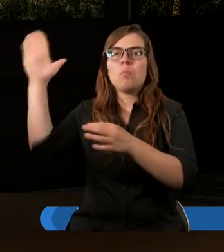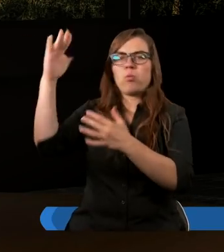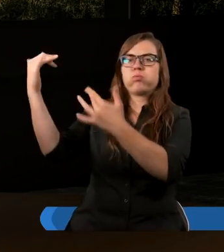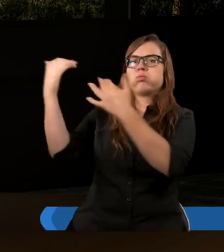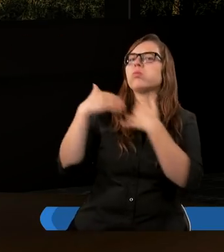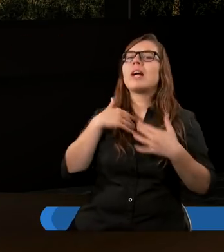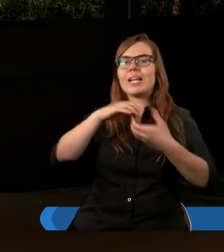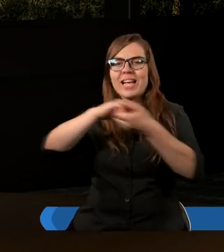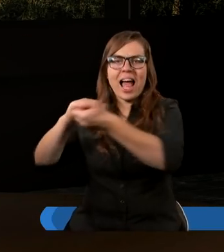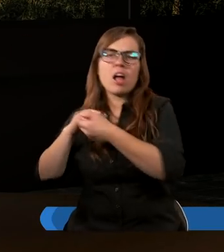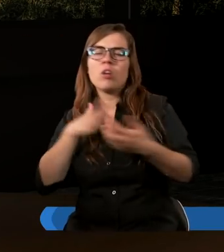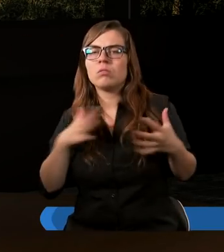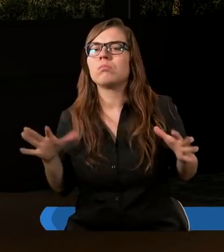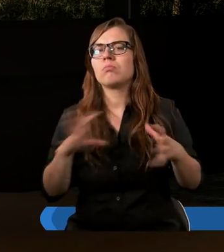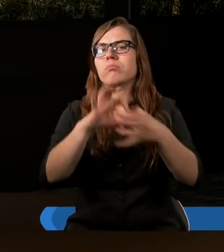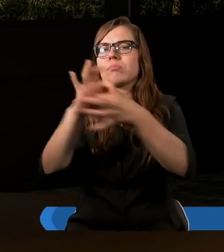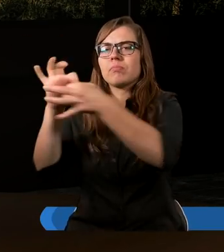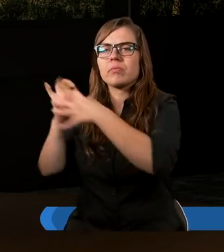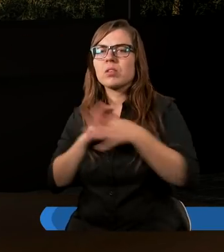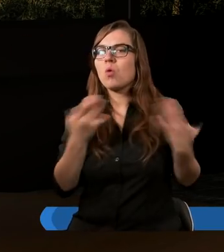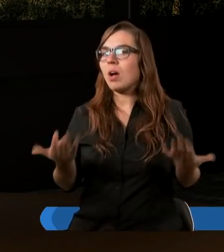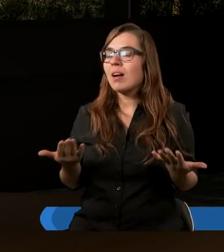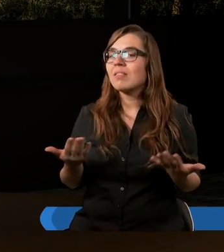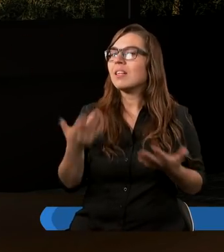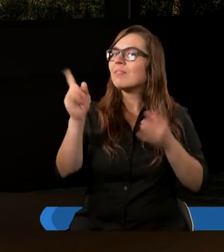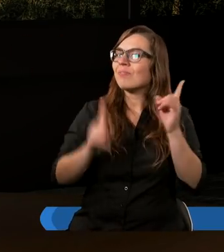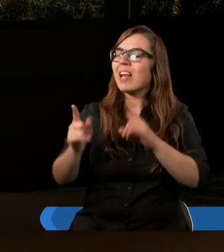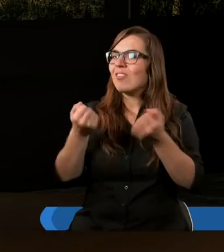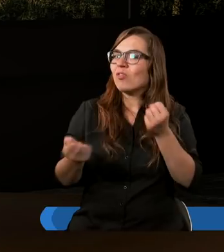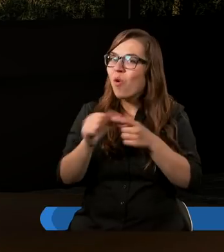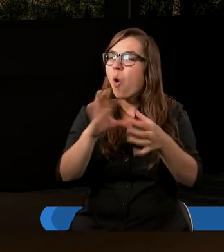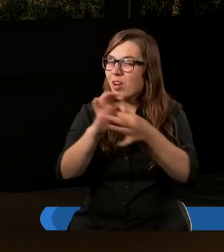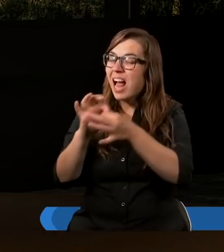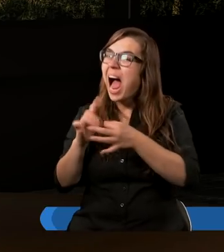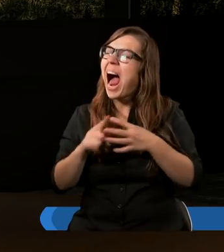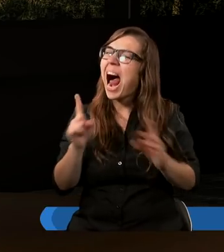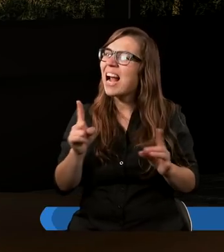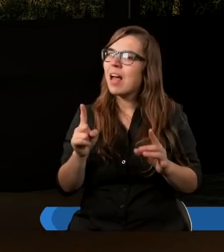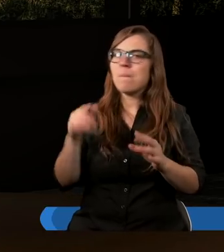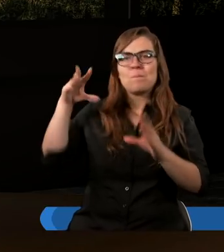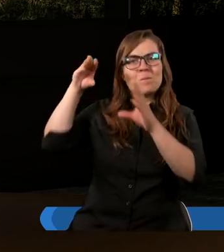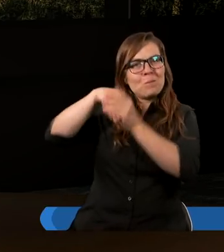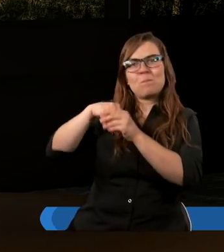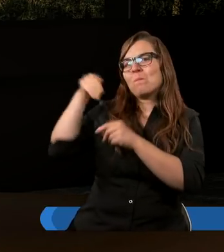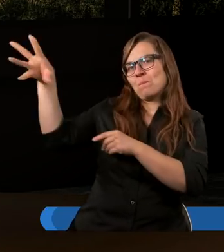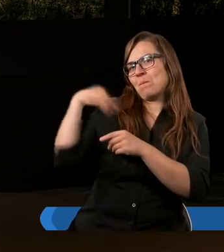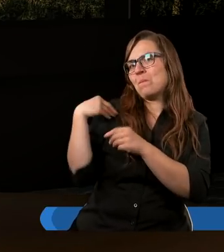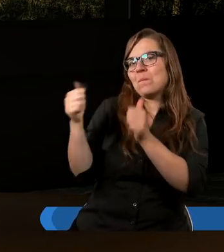jednoczył. Ja wiem, że zawsze jest różnorodność w jedności, ale jednak Bóg zawsze